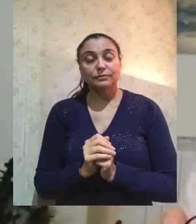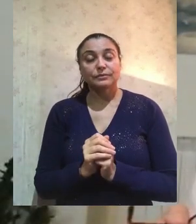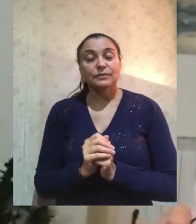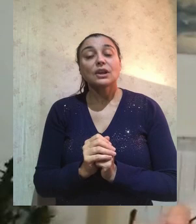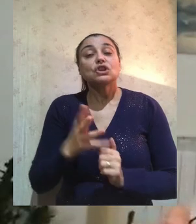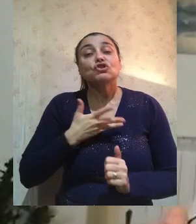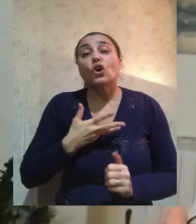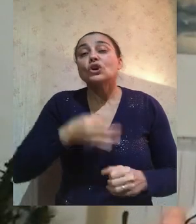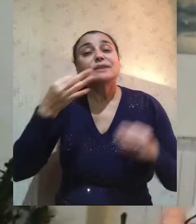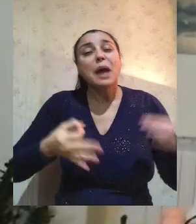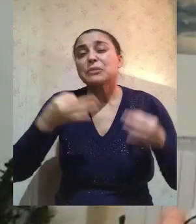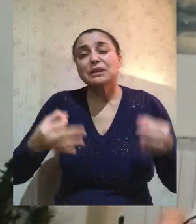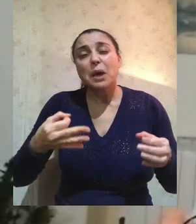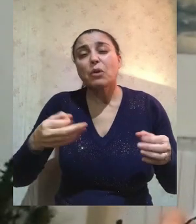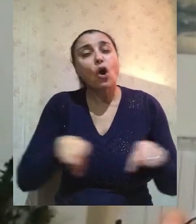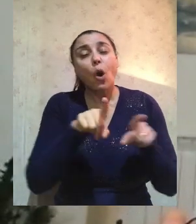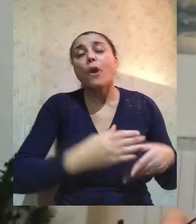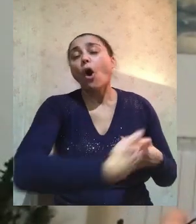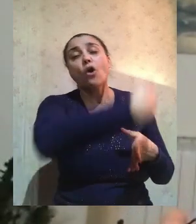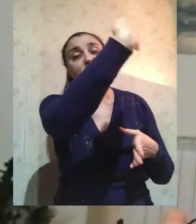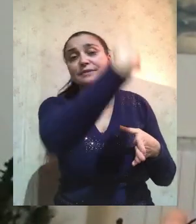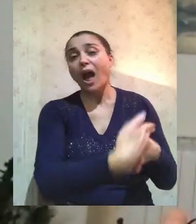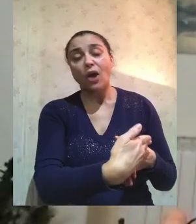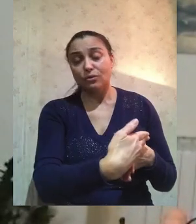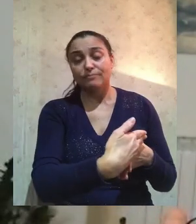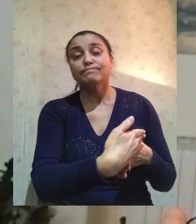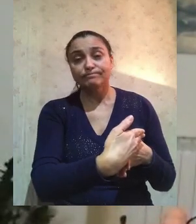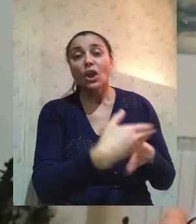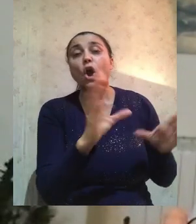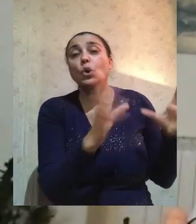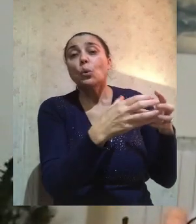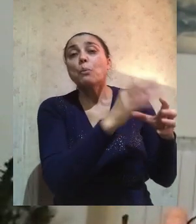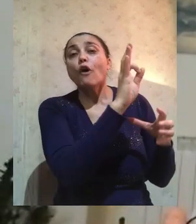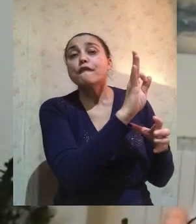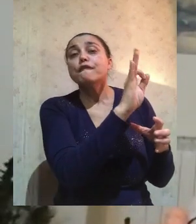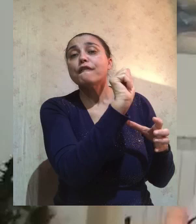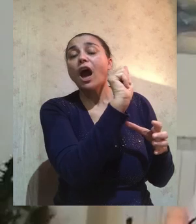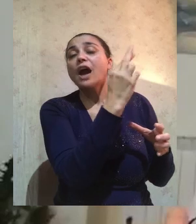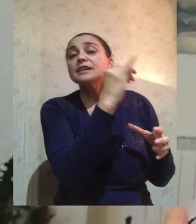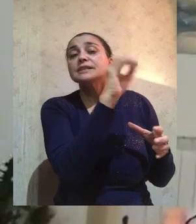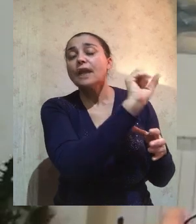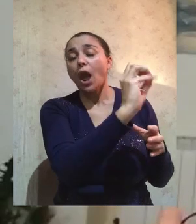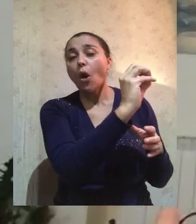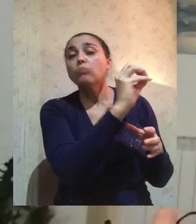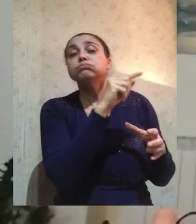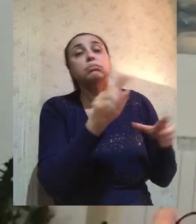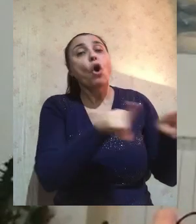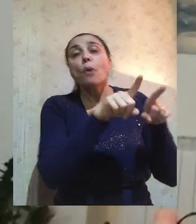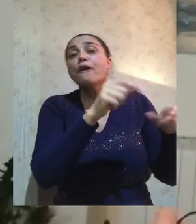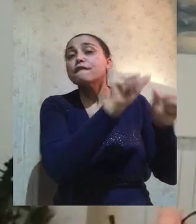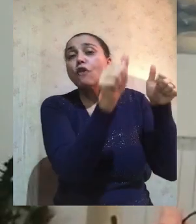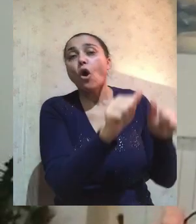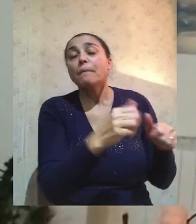che sono increduli e cominciano a cercare il pelo nell'uovo. Guarda caso erano proprio quei farisei che magari potevano mettere in soggezione la